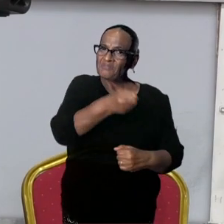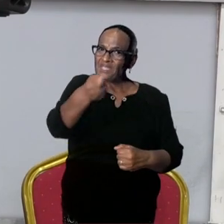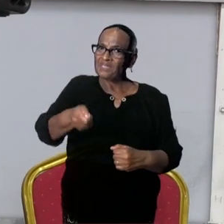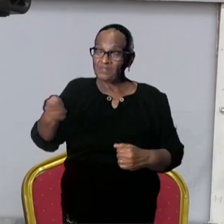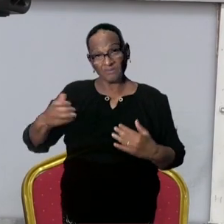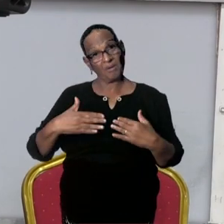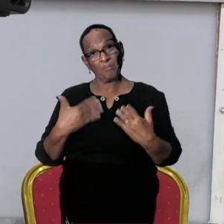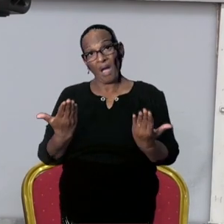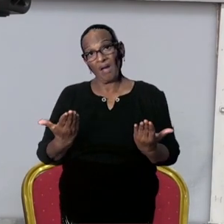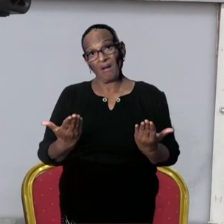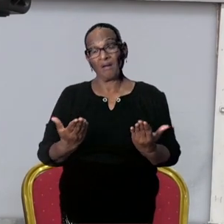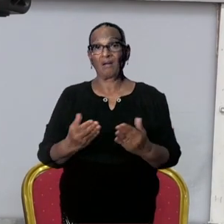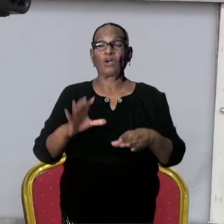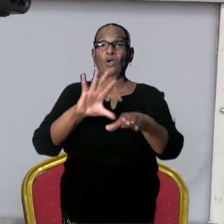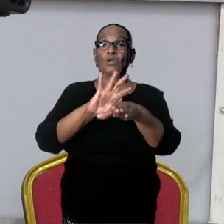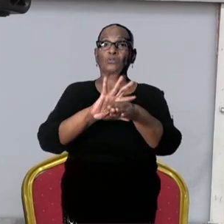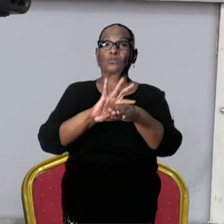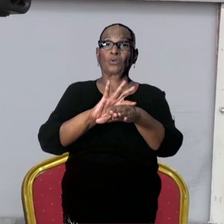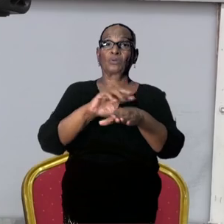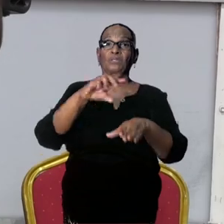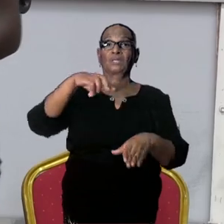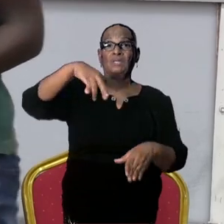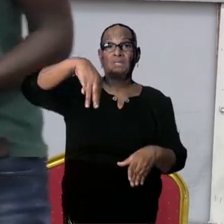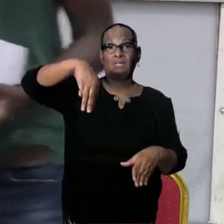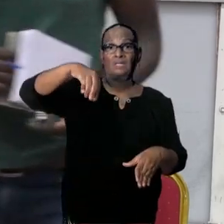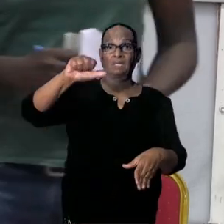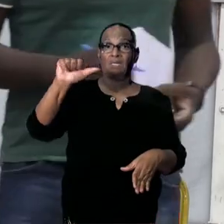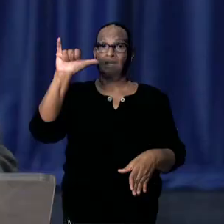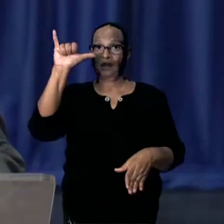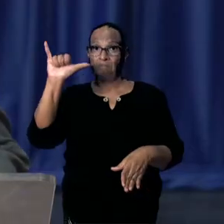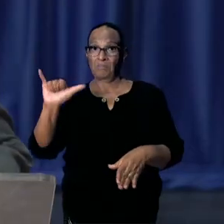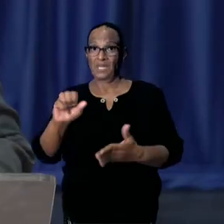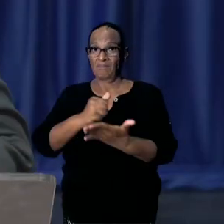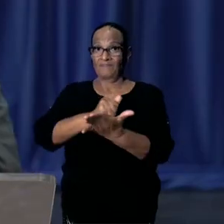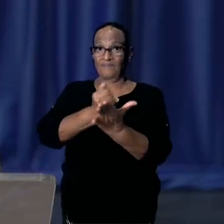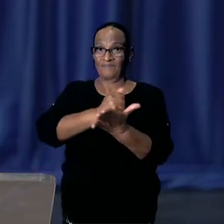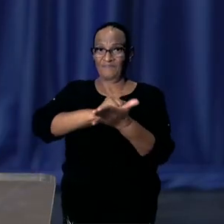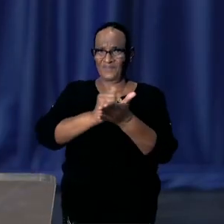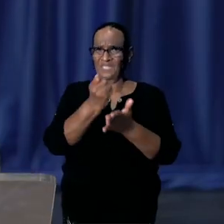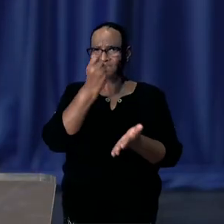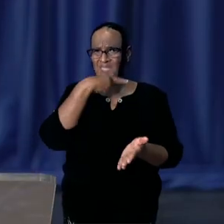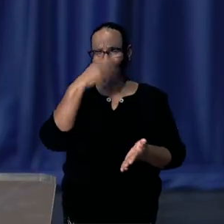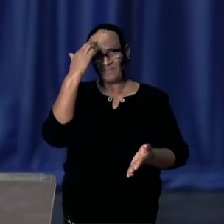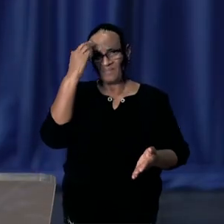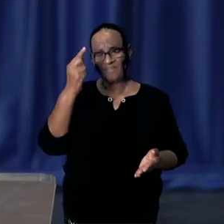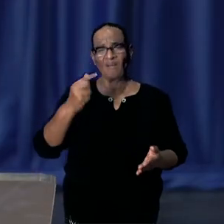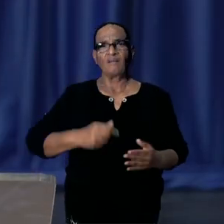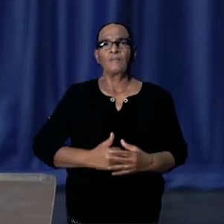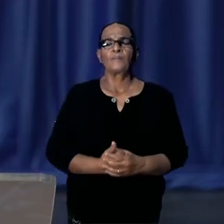beetje duidelijkheid hierover voor de beide ministers. Dank u wel. Minister Amoxi.